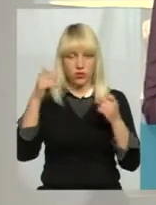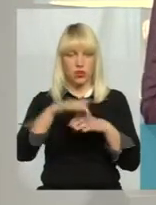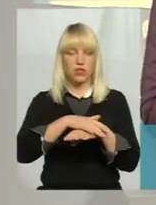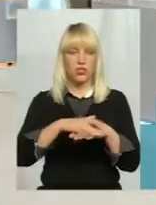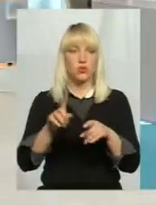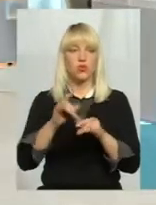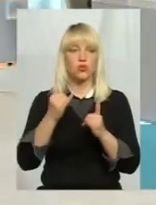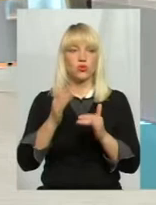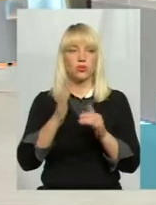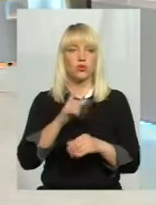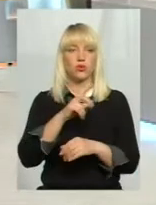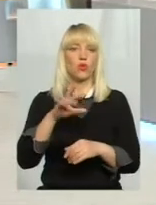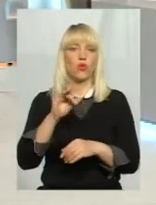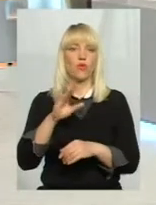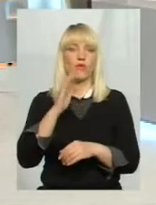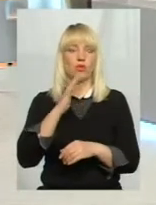сьогодні будуть хлорувати воду?